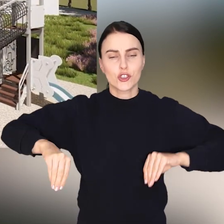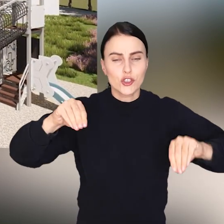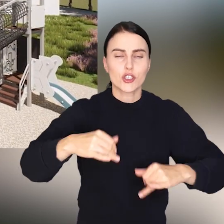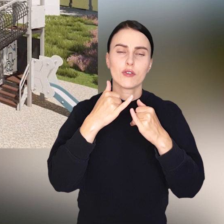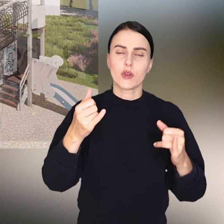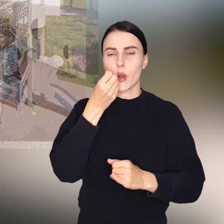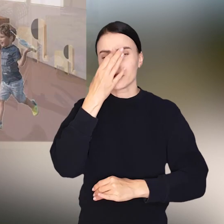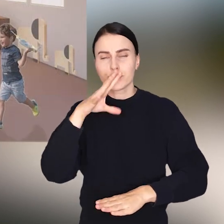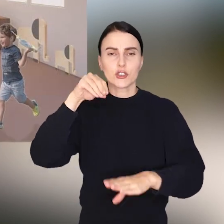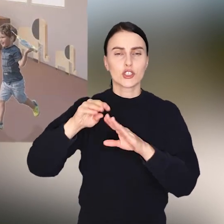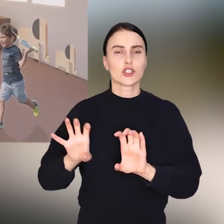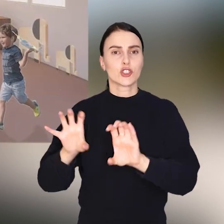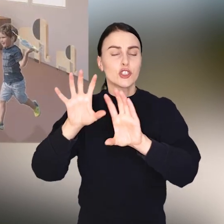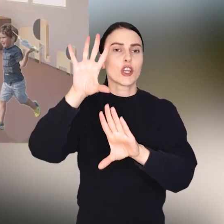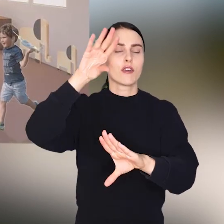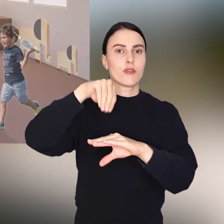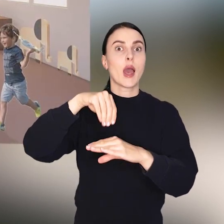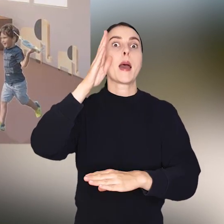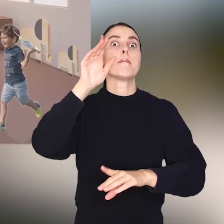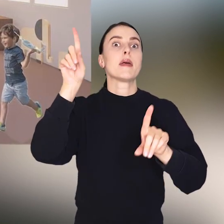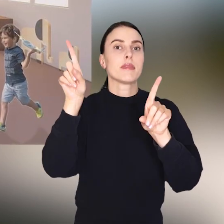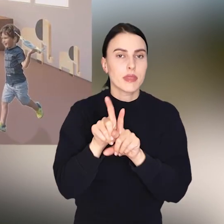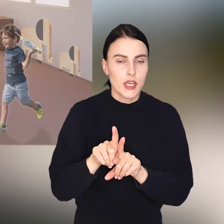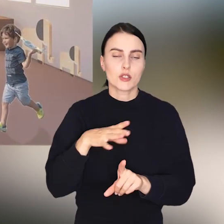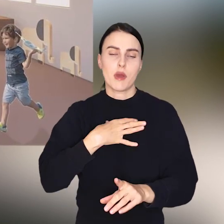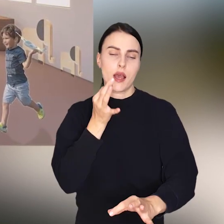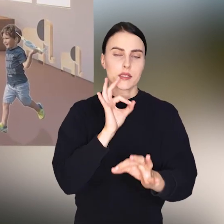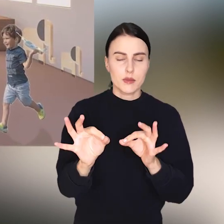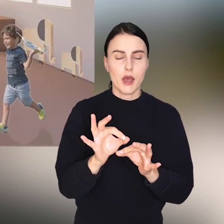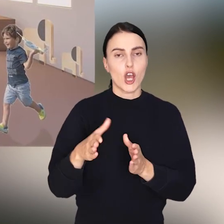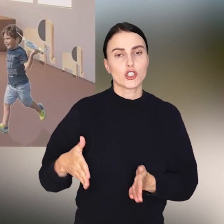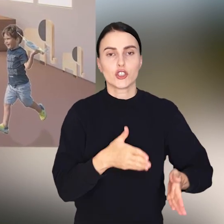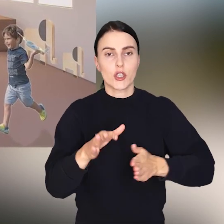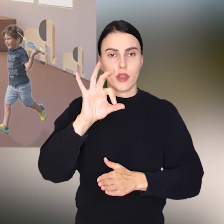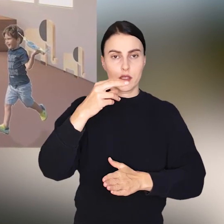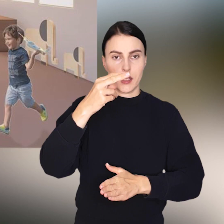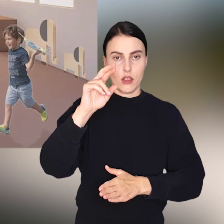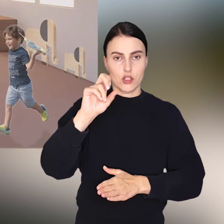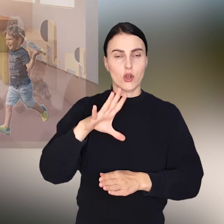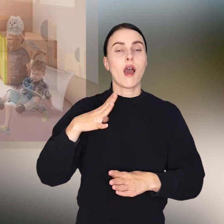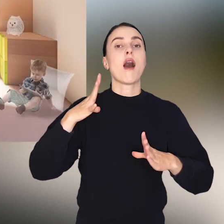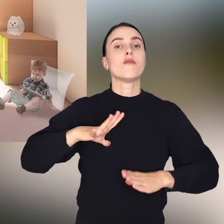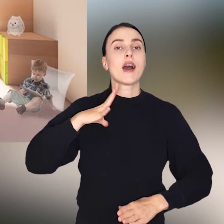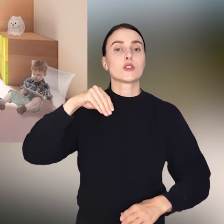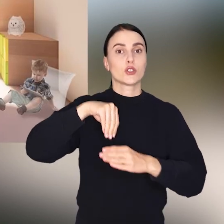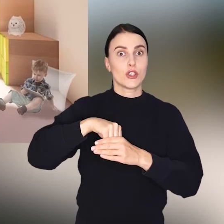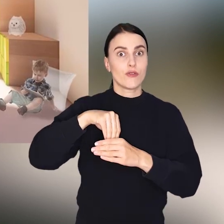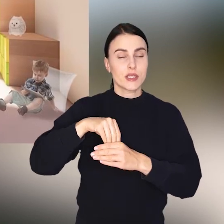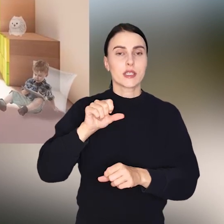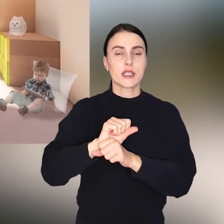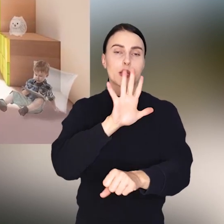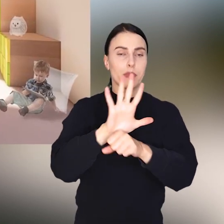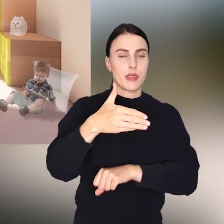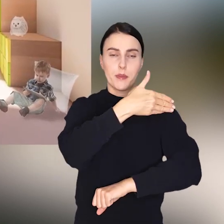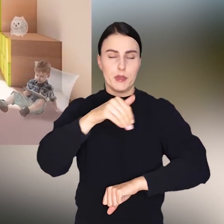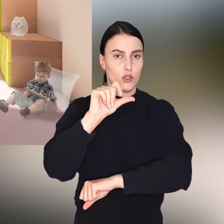rośliny ozdobne i krzewy, a wisienką na torcie ma być specjalna ścieżka sensoryczna. Wartość tej inwestycji to 15